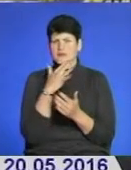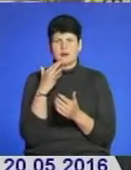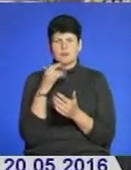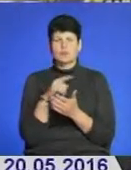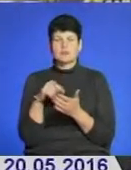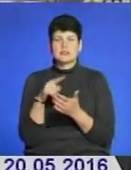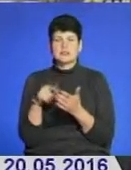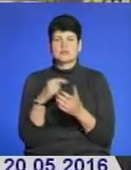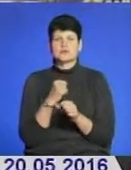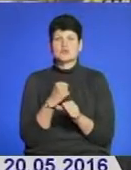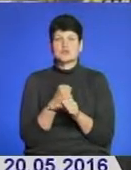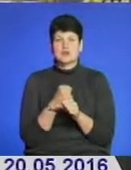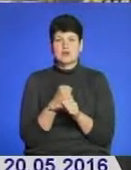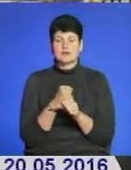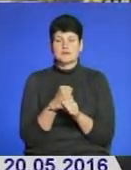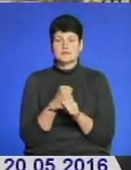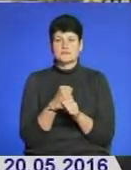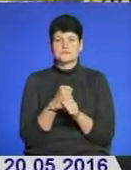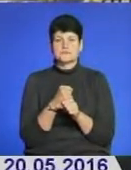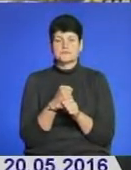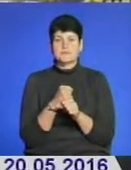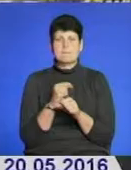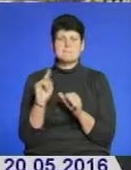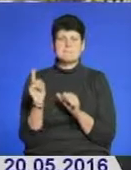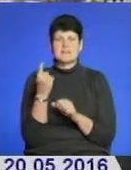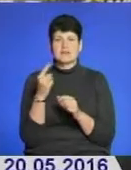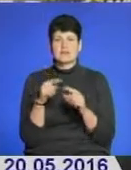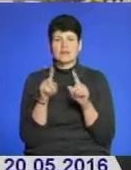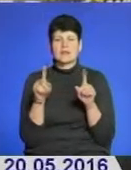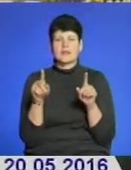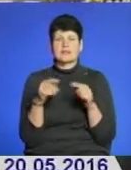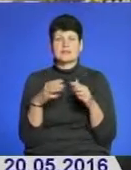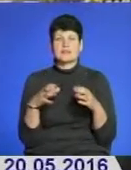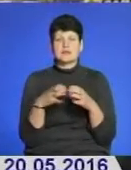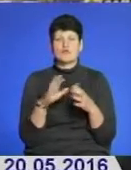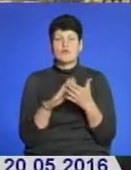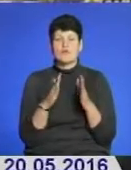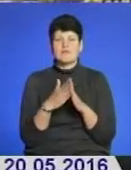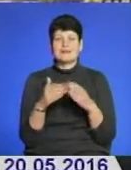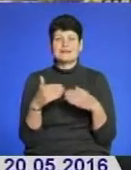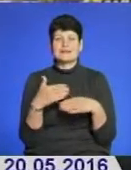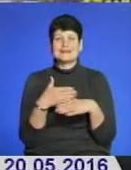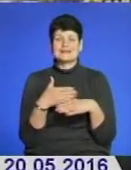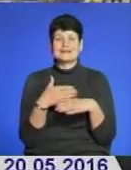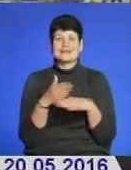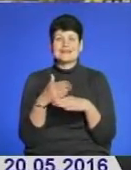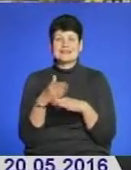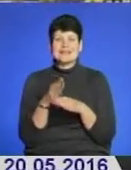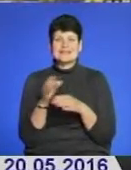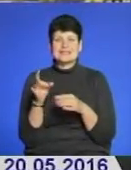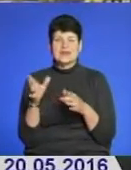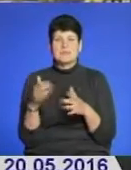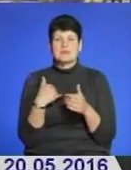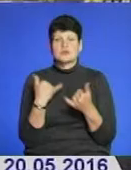функціонування саме первинної ланки, саме в умовах децентралізації. І ми сьогодні в